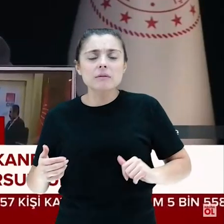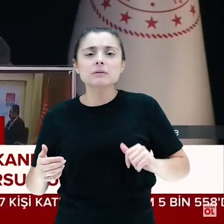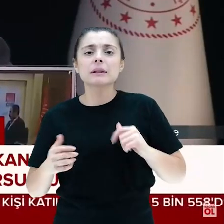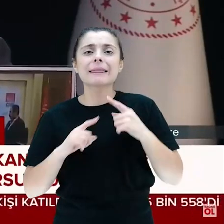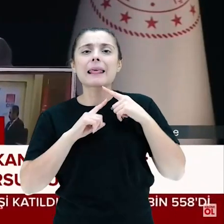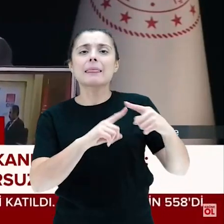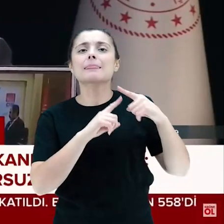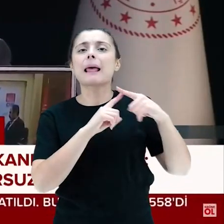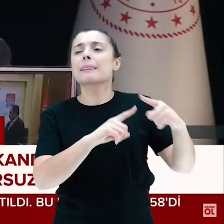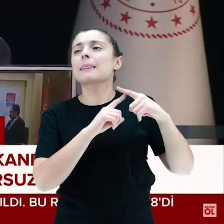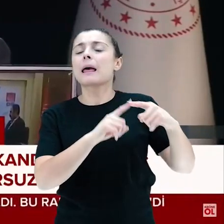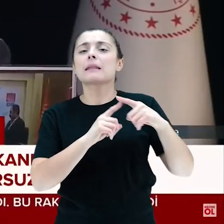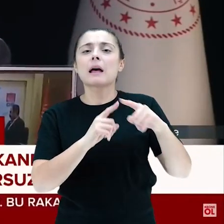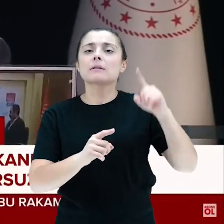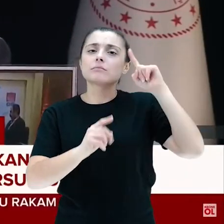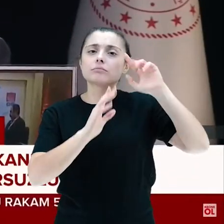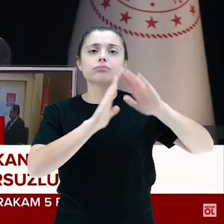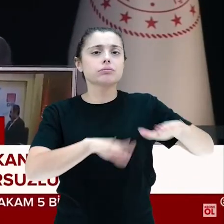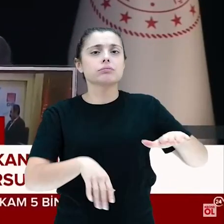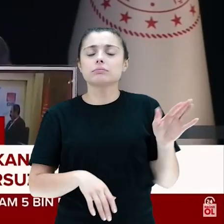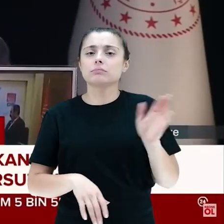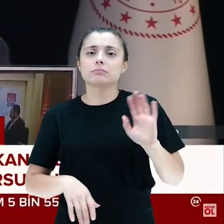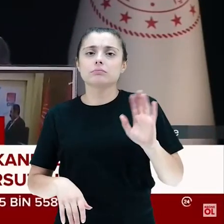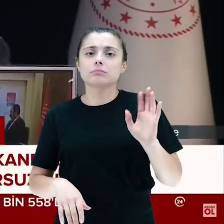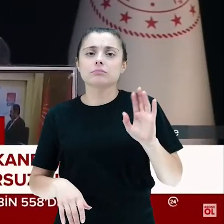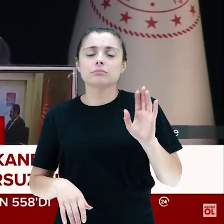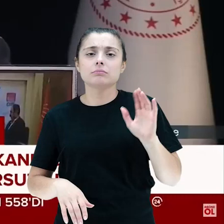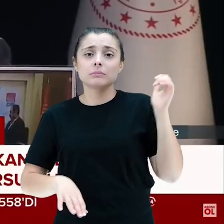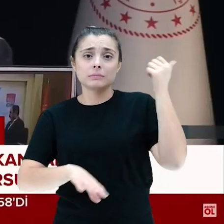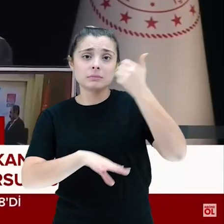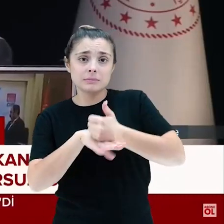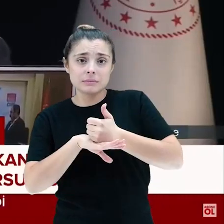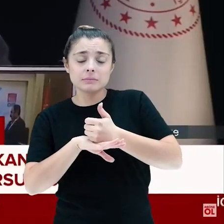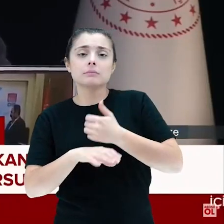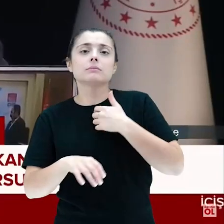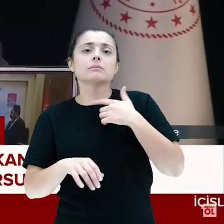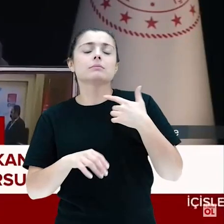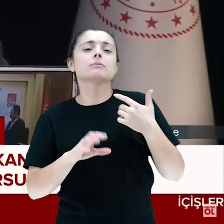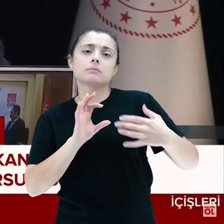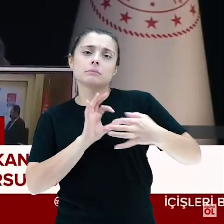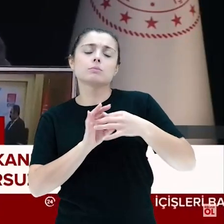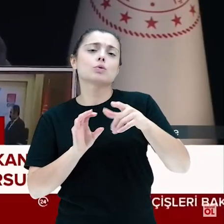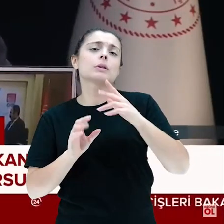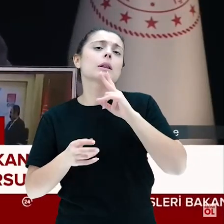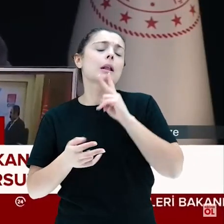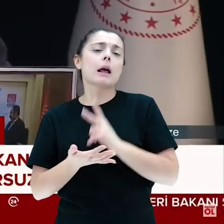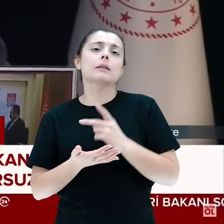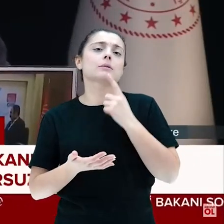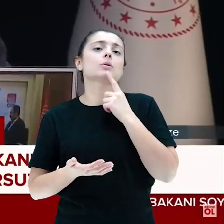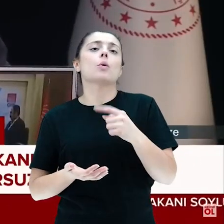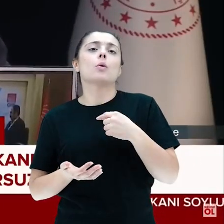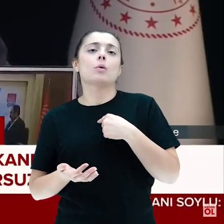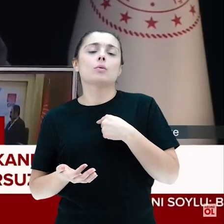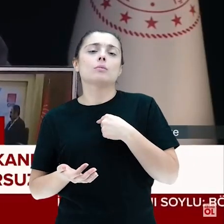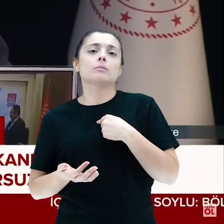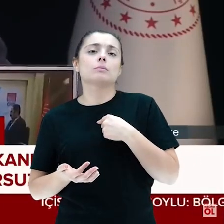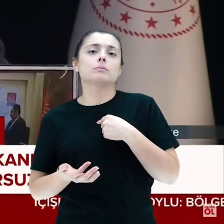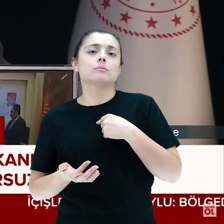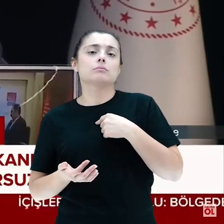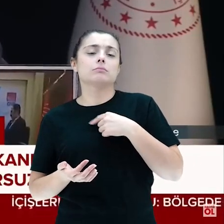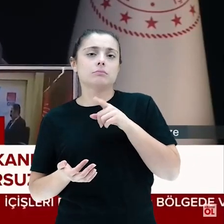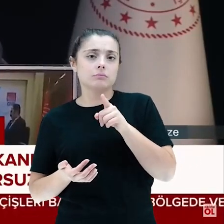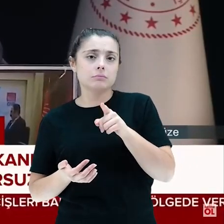hepsi. Yani yargıçları, hakimleri, savcıları tehdit etmekle Gökku Bey'i başa yıkmak. İktidarın edebi içerisinde duruyoruz.